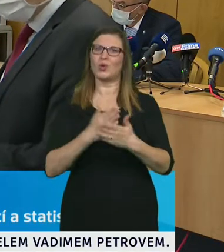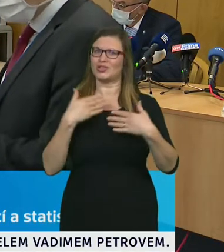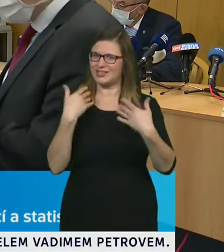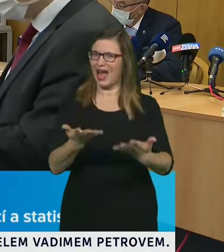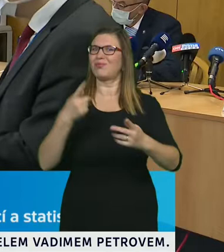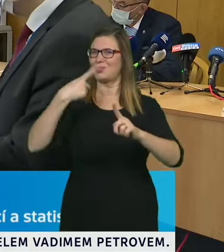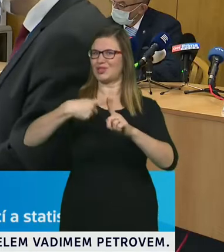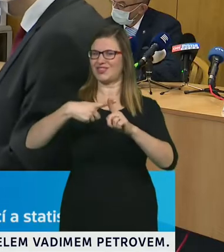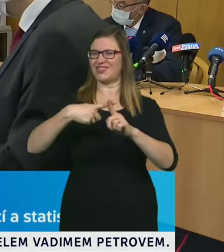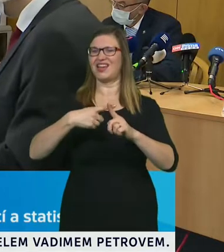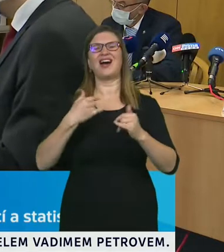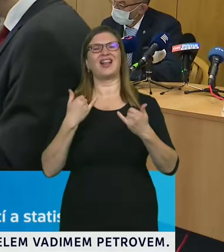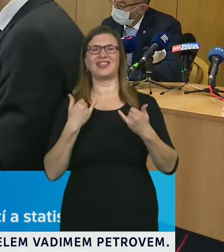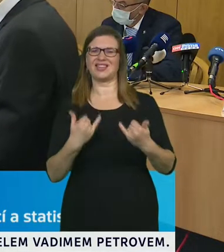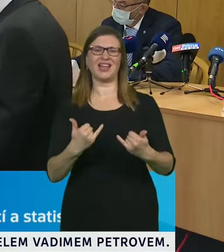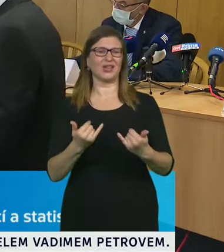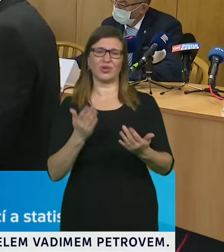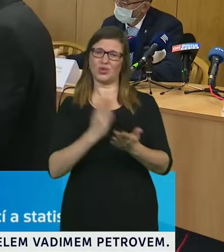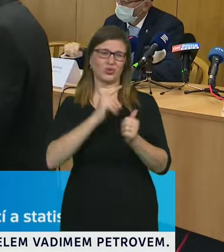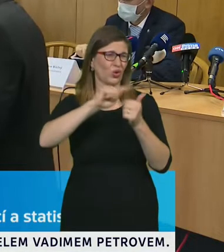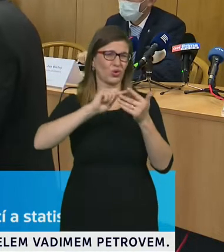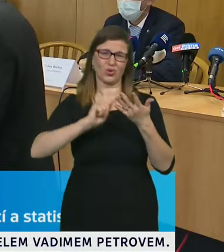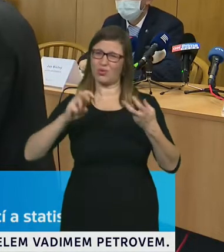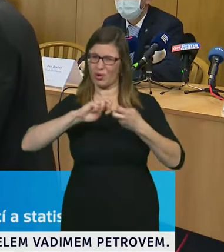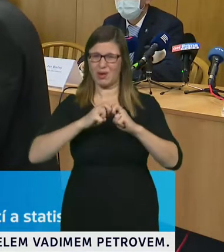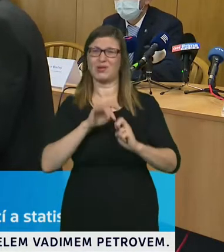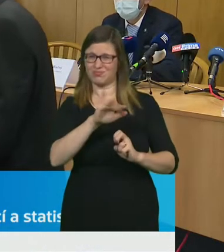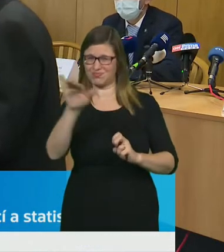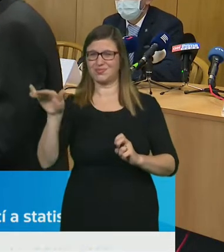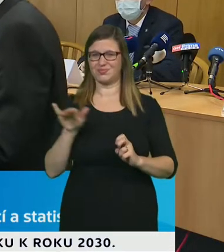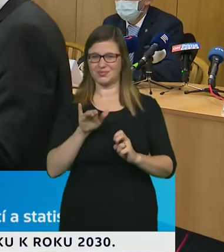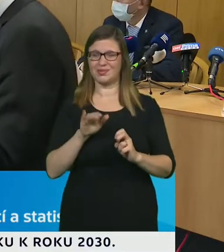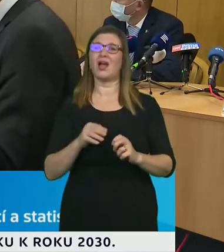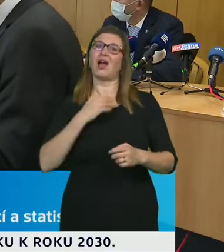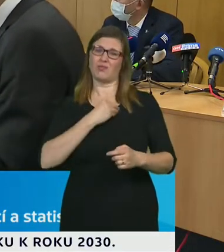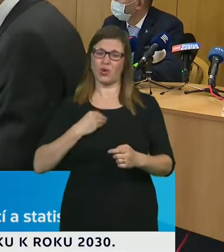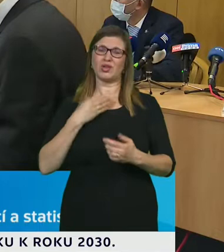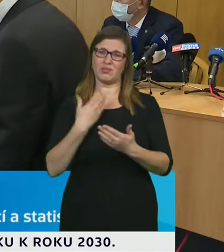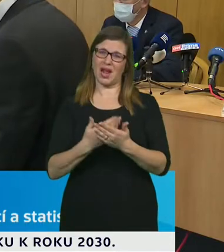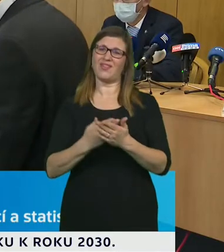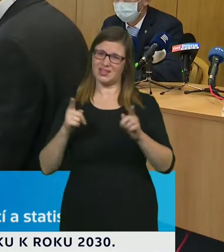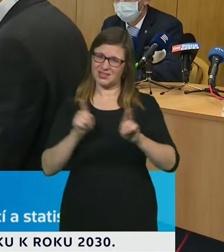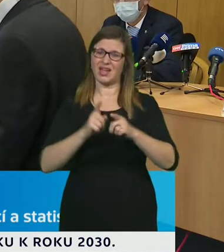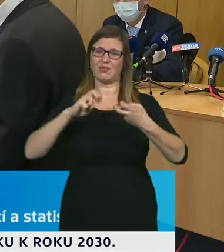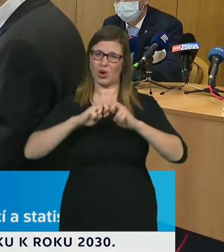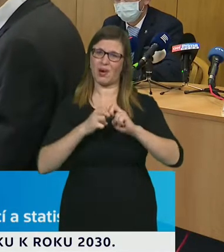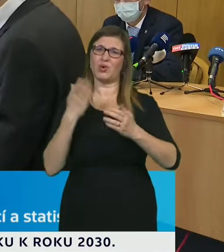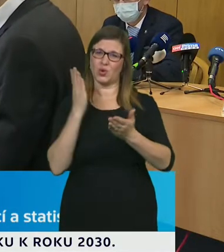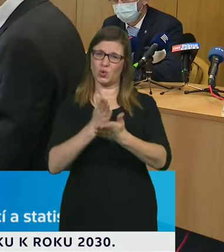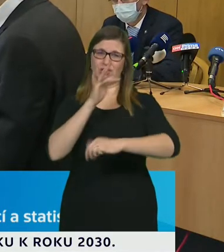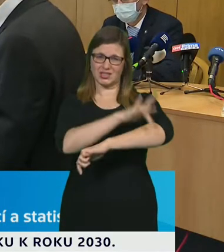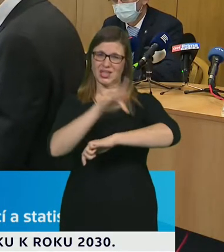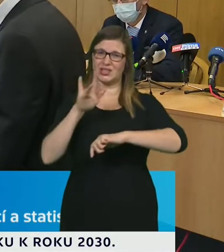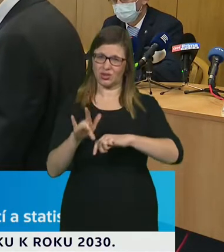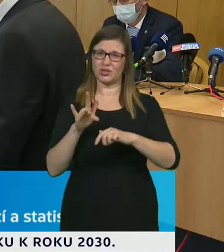mírně začíná narůstat i počet nakažených seniorů, lidí zranitelných a potenciálně zranitelných tou